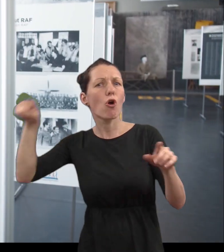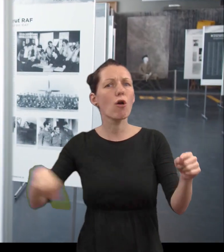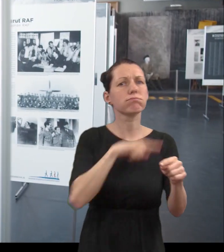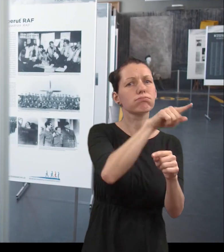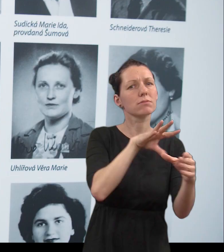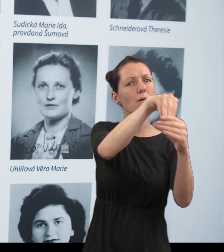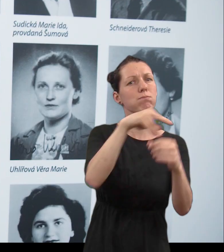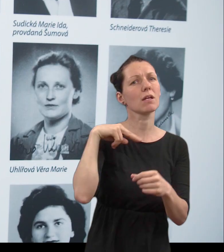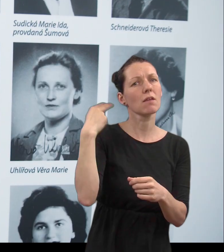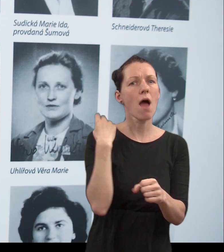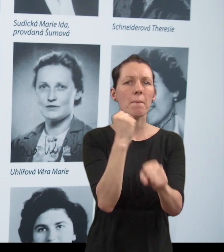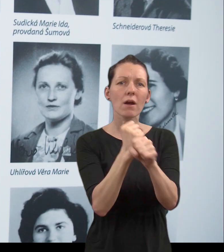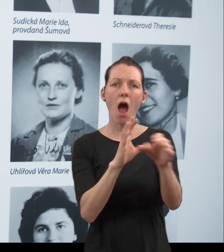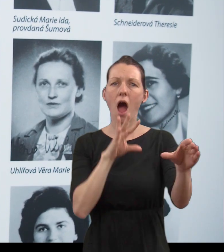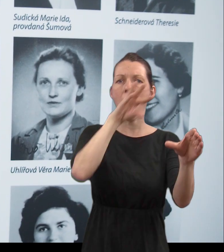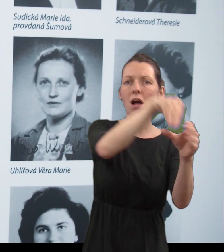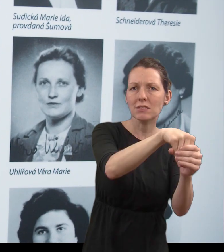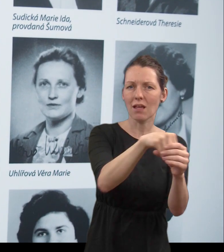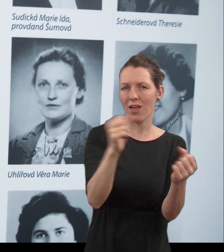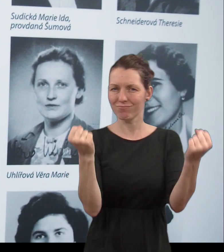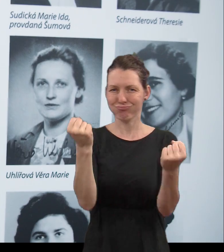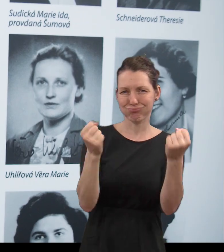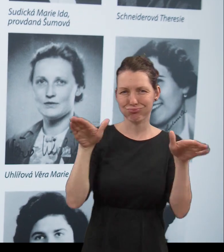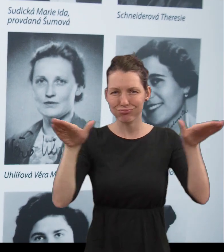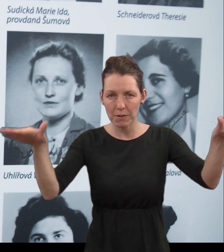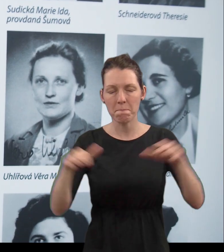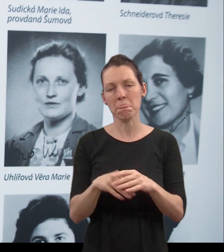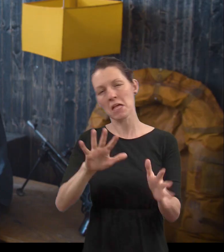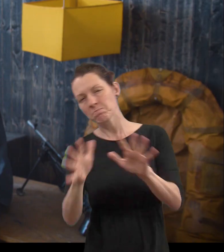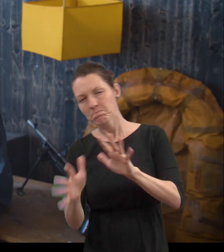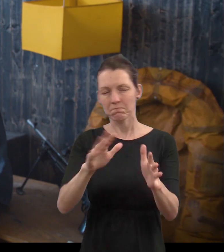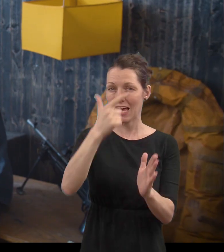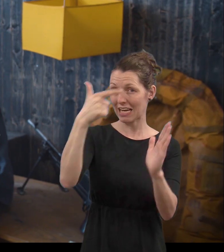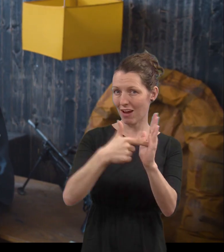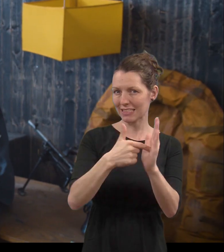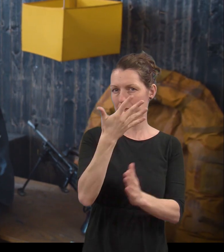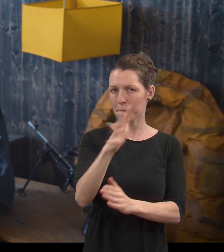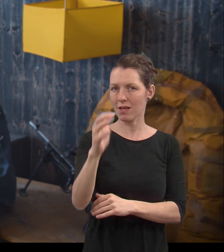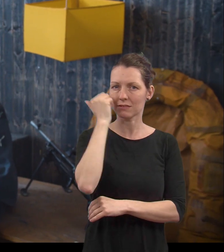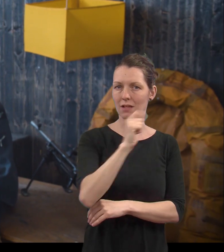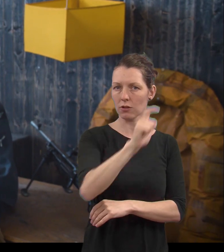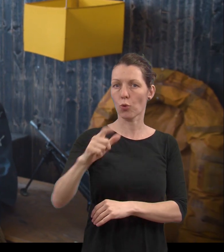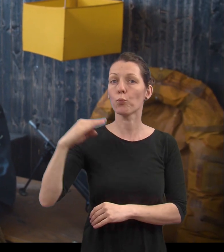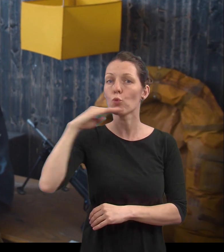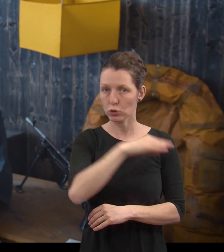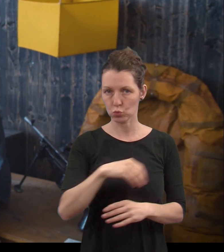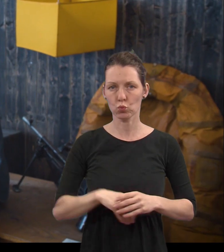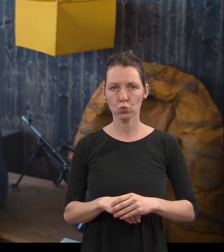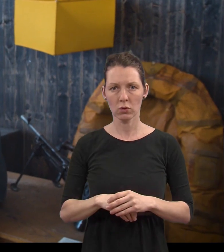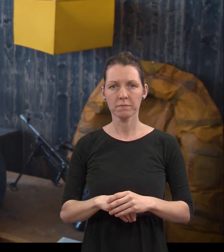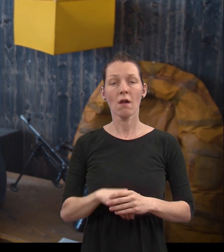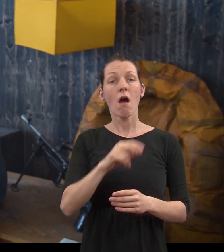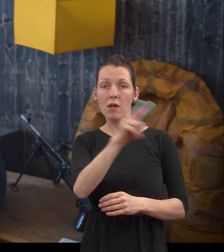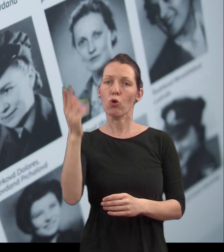za války. A ženy tam nebyly? Ženy tam byly, ale ty přímo nelétaly v těch letadlech, ale třeba motaly padáky